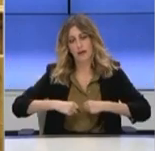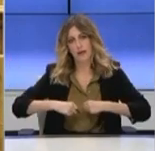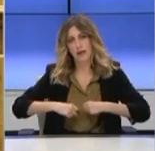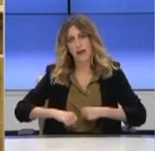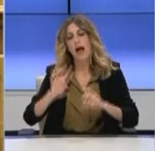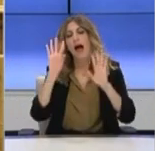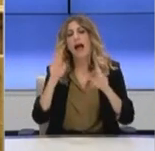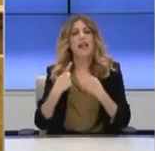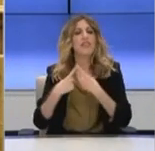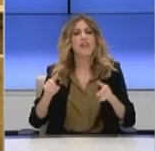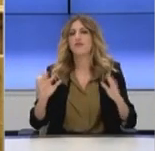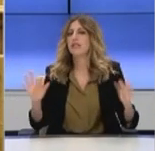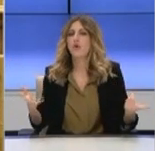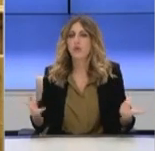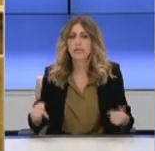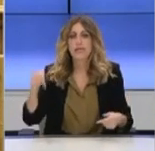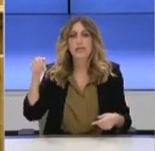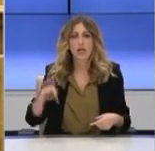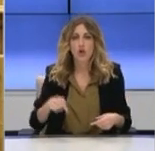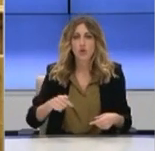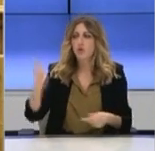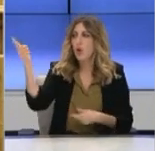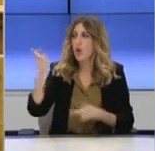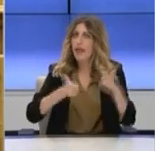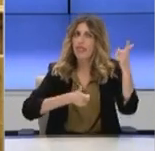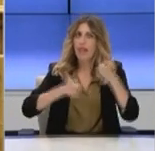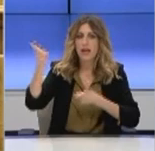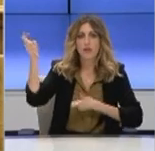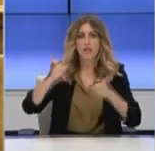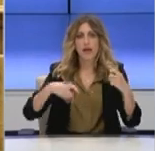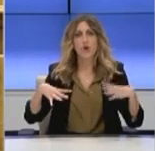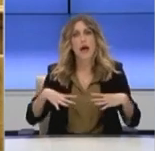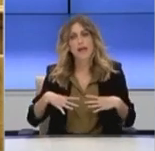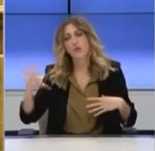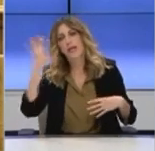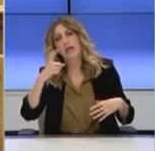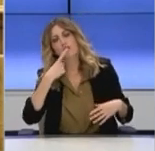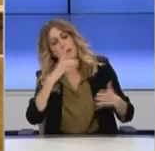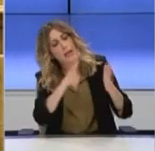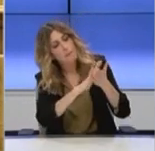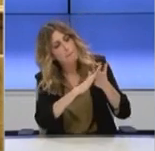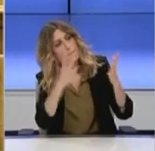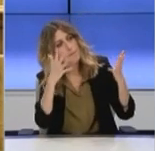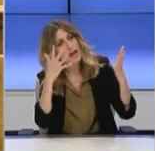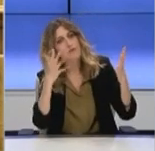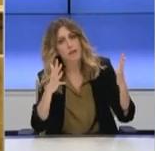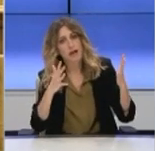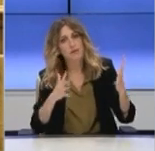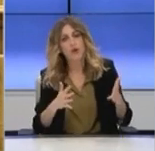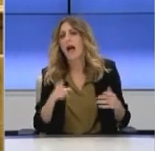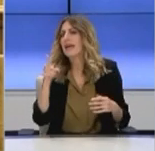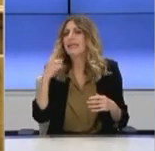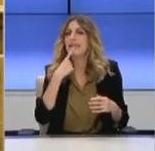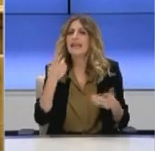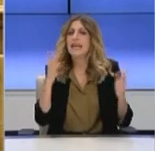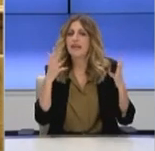γιατί δανείζεστε άνετα και με μηδονικό επικδόκιο είναι επειδή η χρεοδουλοπαρική είναι τόσο πολύ